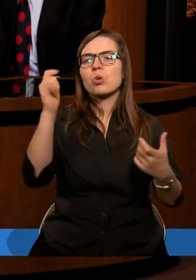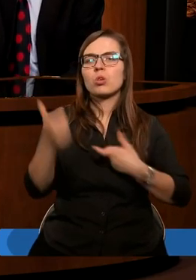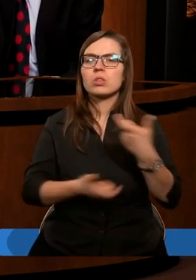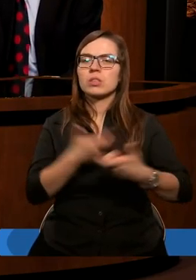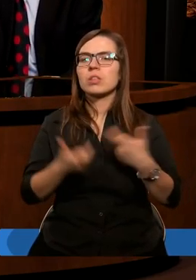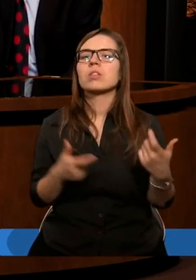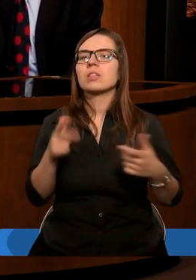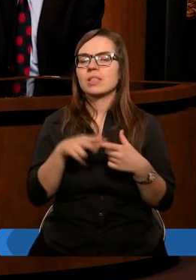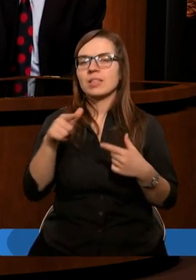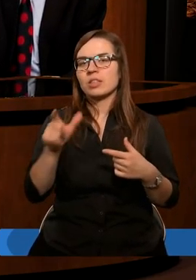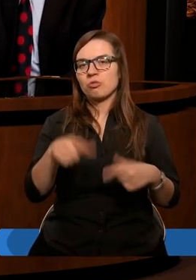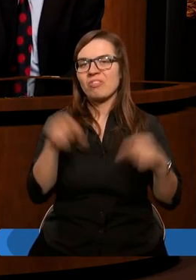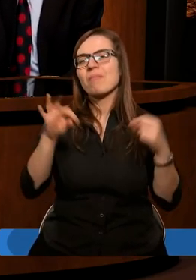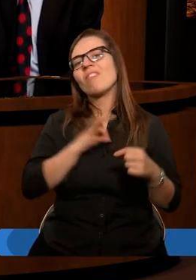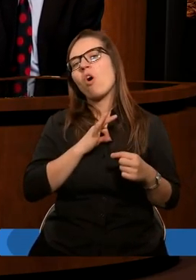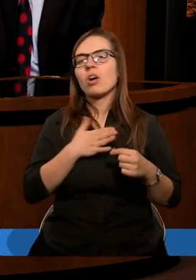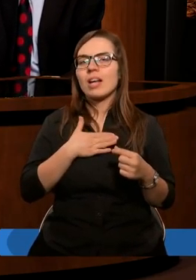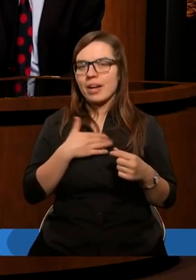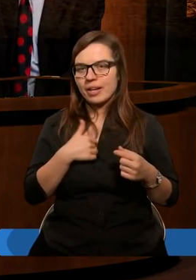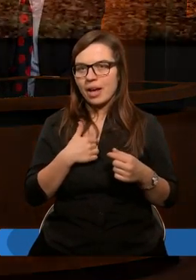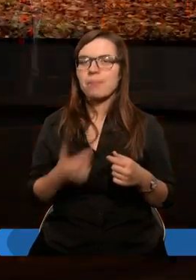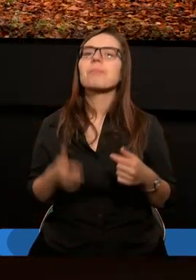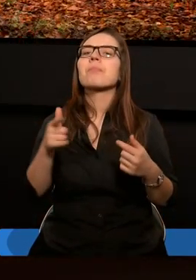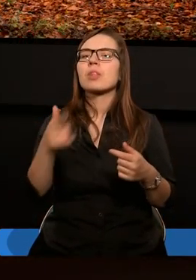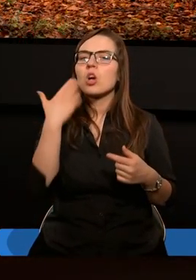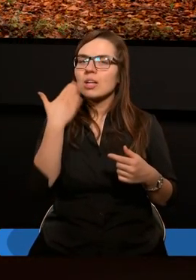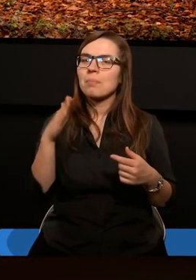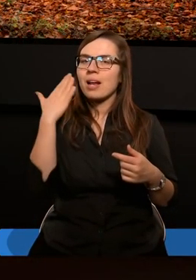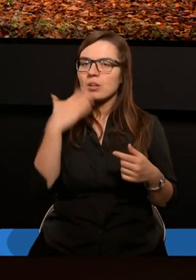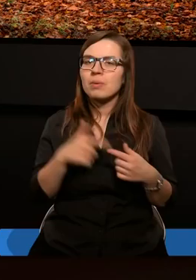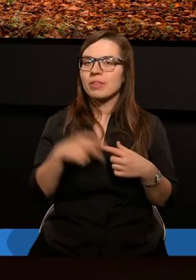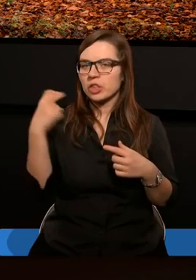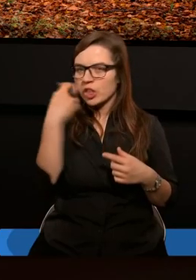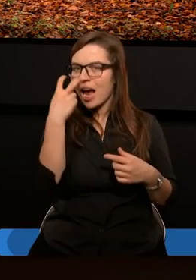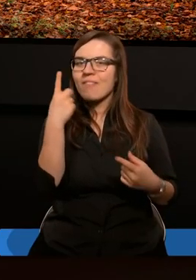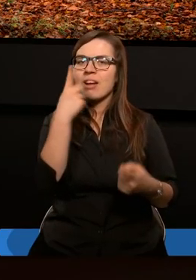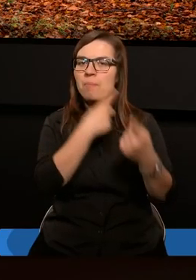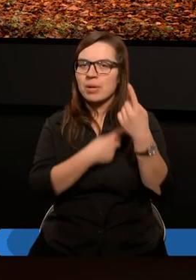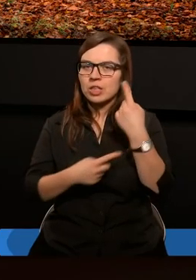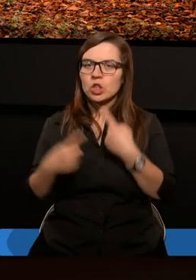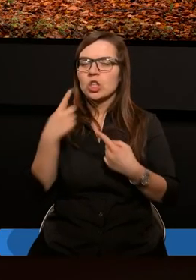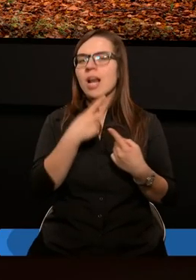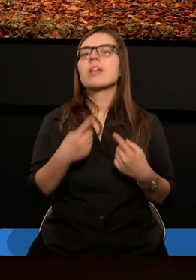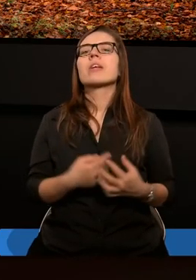to tych nie odrzucił oczywiście. To jest bardzo, bardzo, to są bardzo ciekawe myśli.